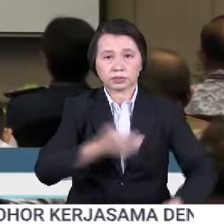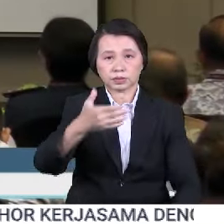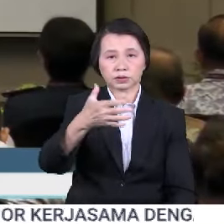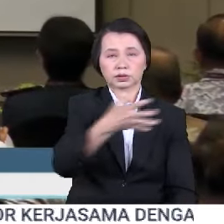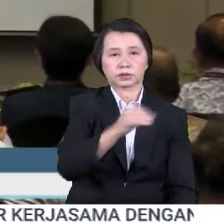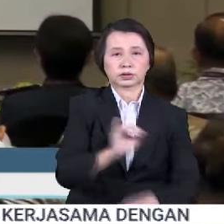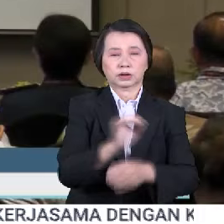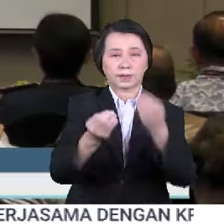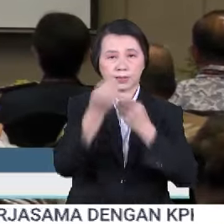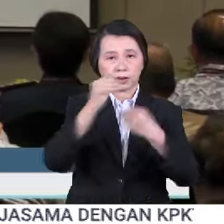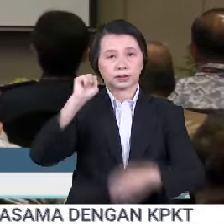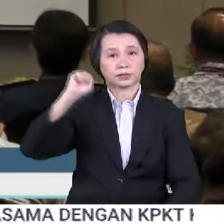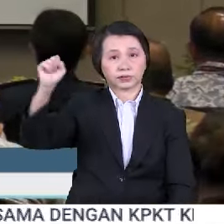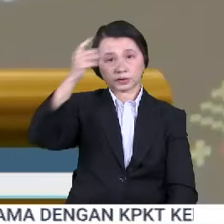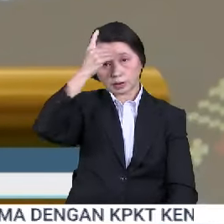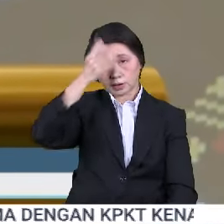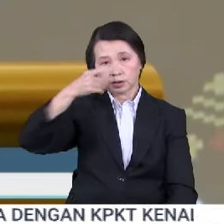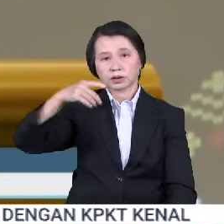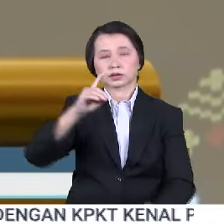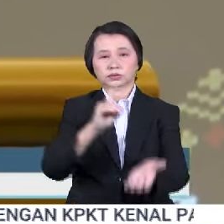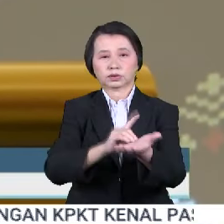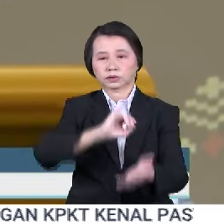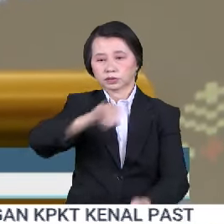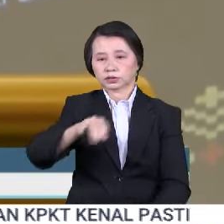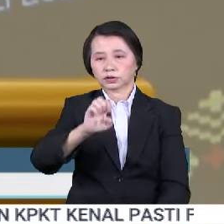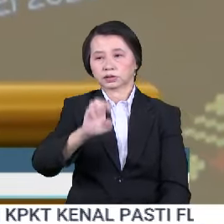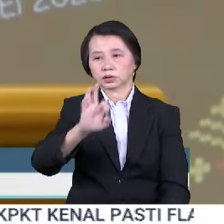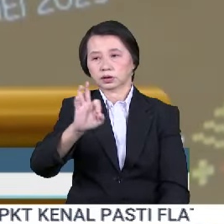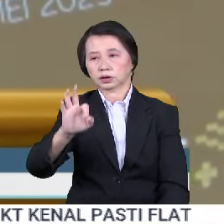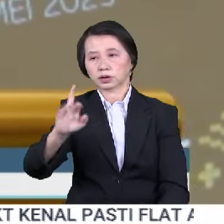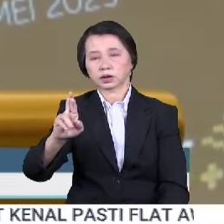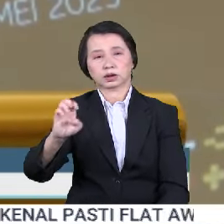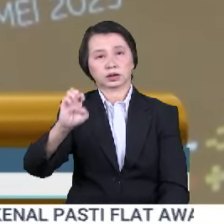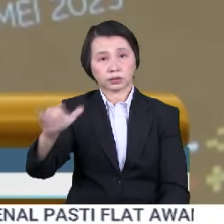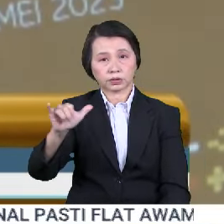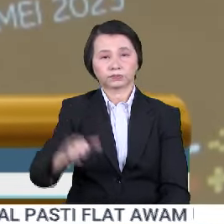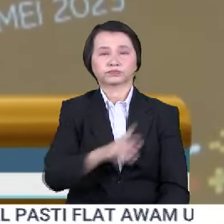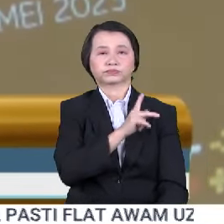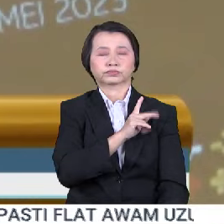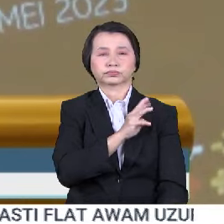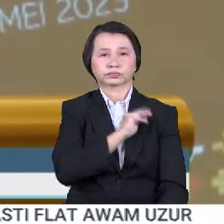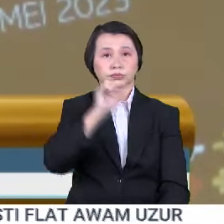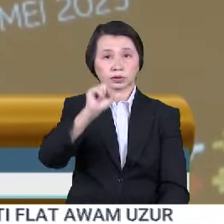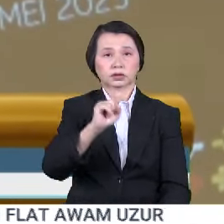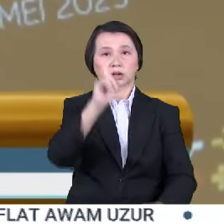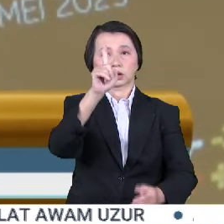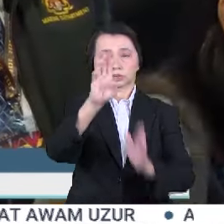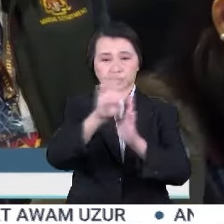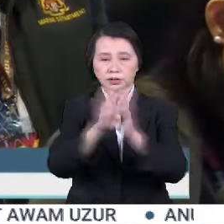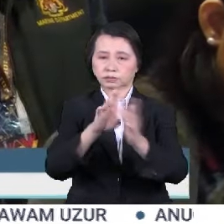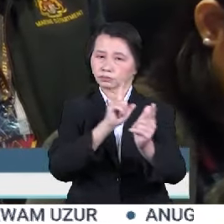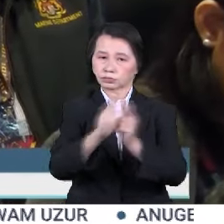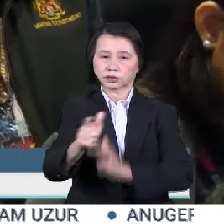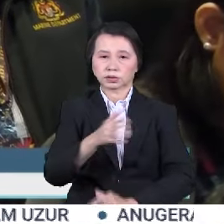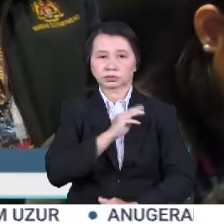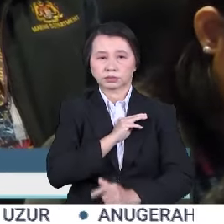dan Industri Makanan Sabah, Datuk Seri Panglima Dr. Jeffrey Kitingan. Menurut Datuk Haji Jinor, sejumlah RM1 bilion telah diluluskan Kementerian